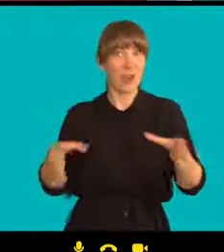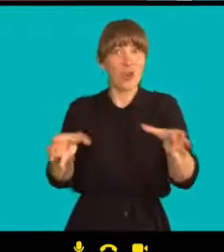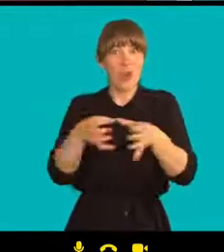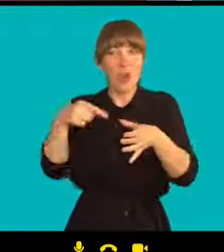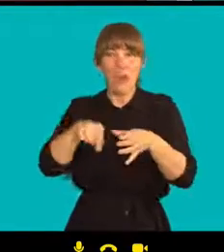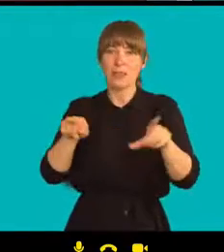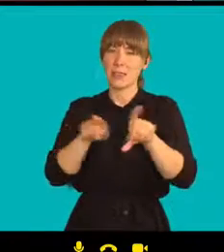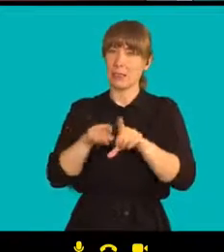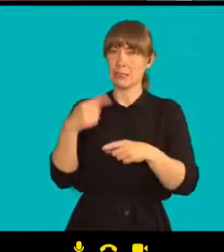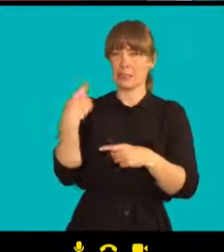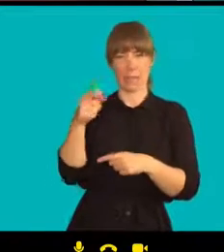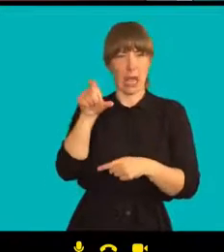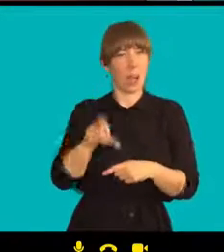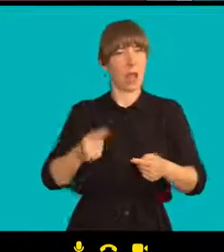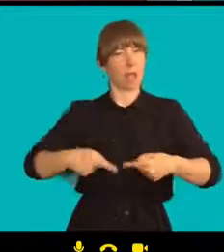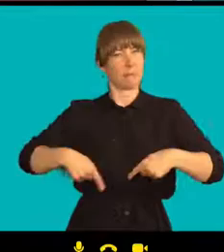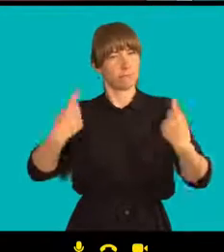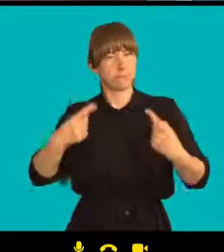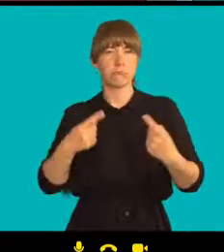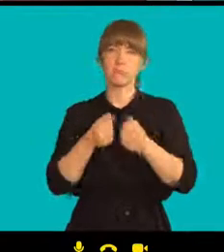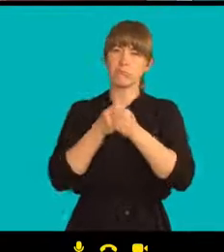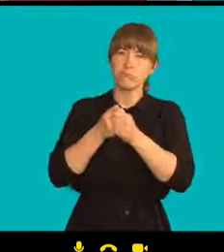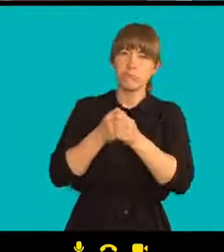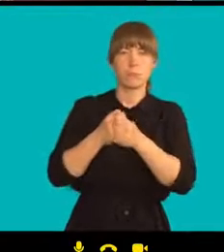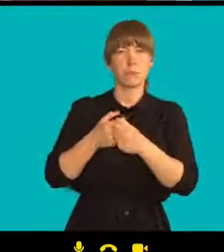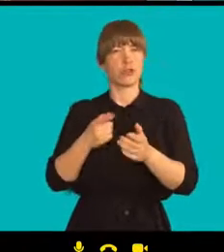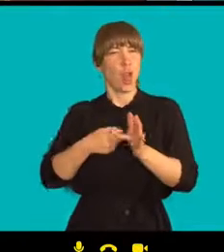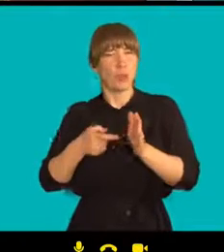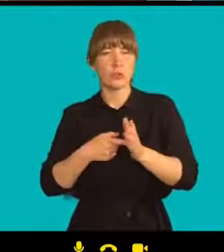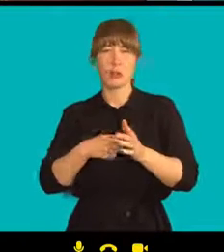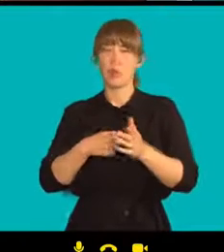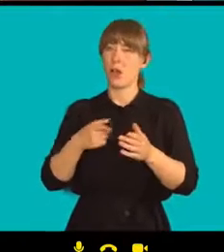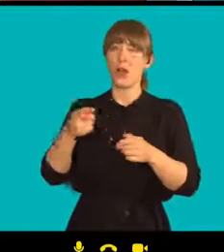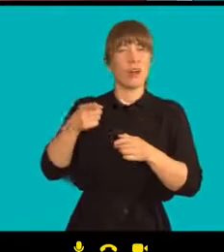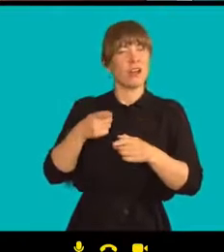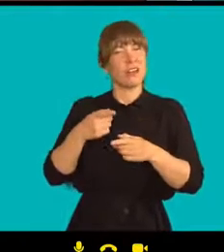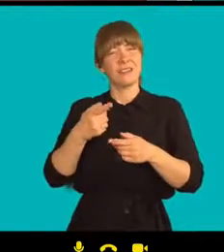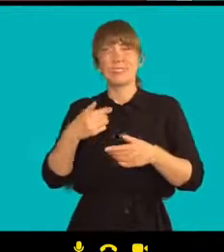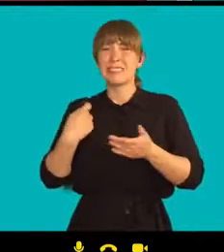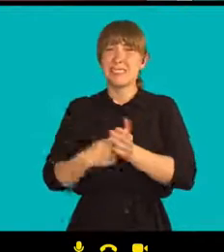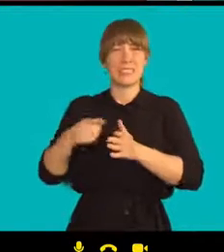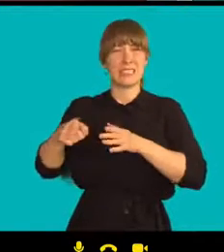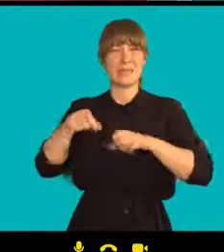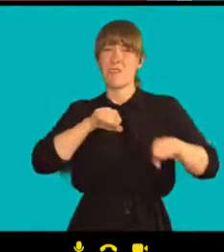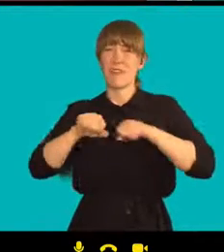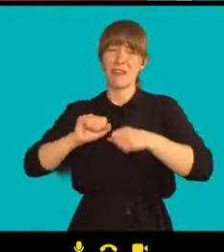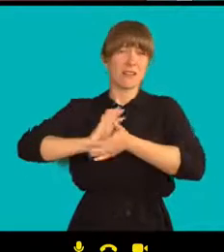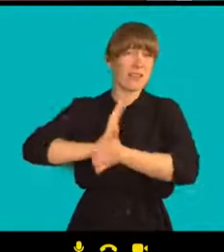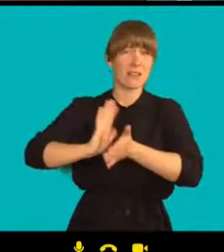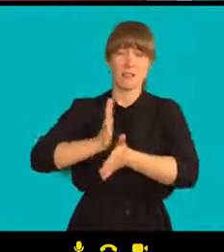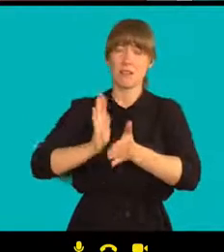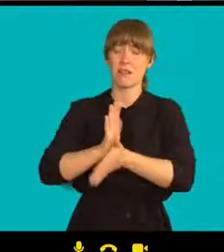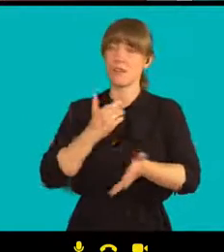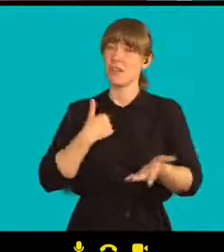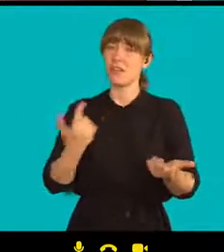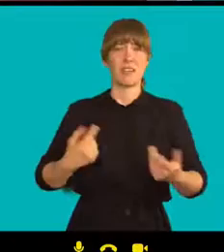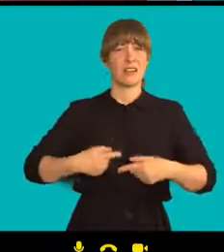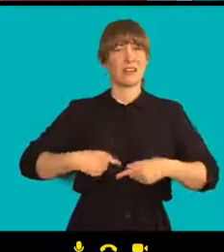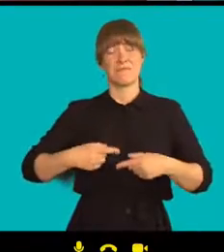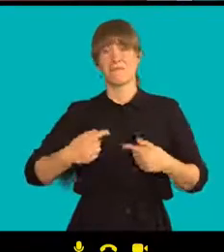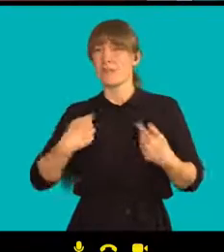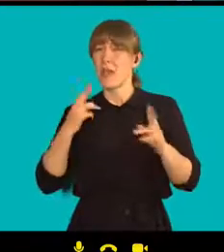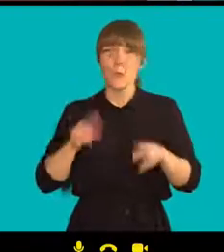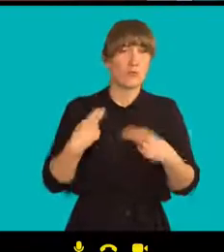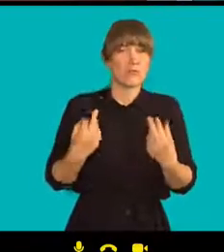zažíváte, zkrátka tu opresy toho režimu, že nemůžete dělat to, co si přejete. Co si myslíte, že vzejde z